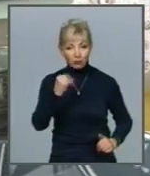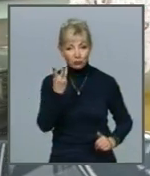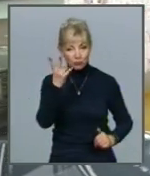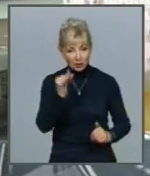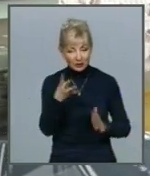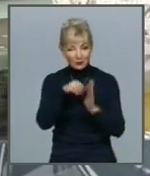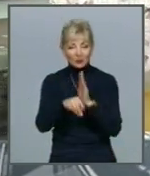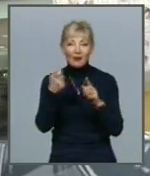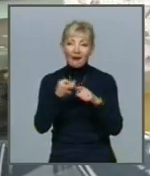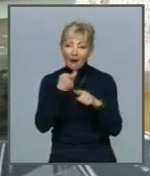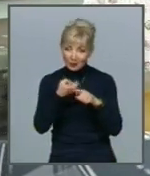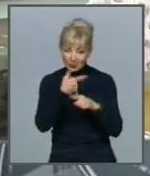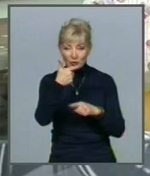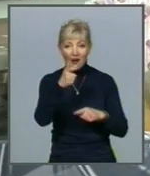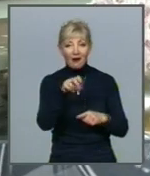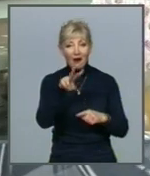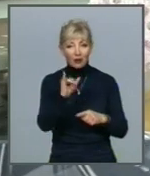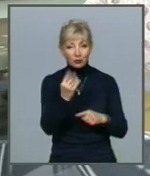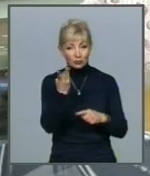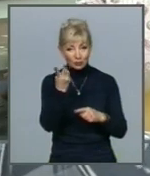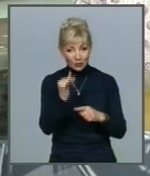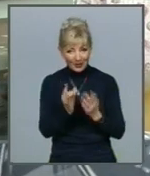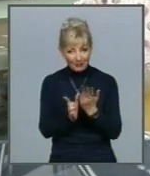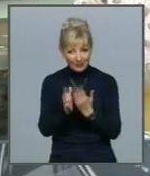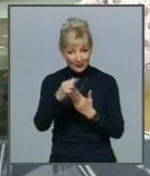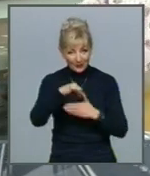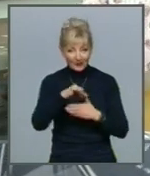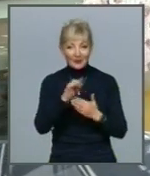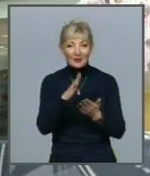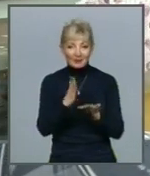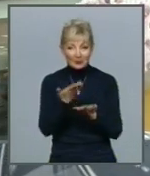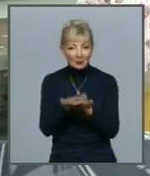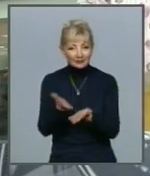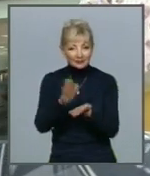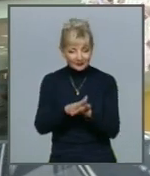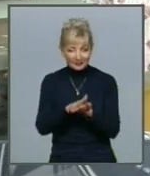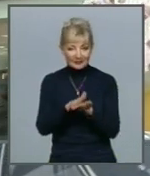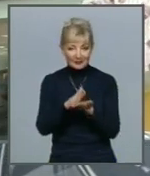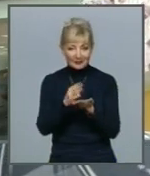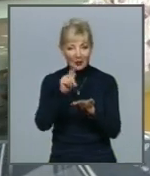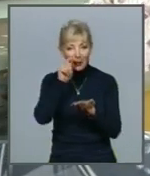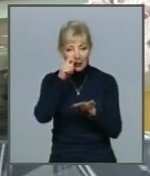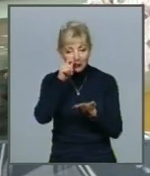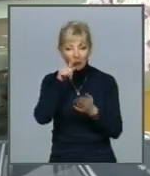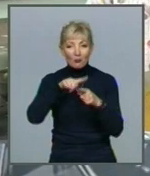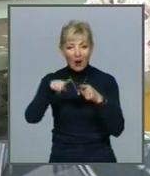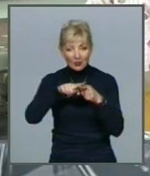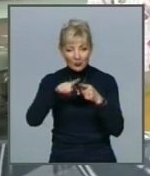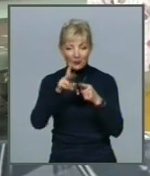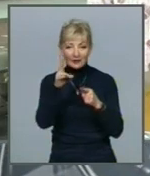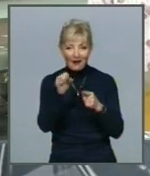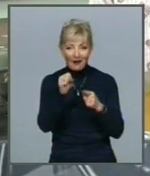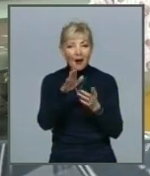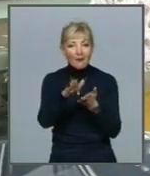картошка, галушки, пассеровка, которая жарится на сливочном масле Мы сейчас